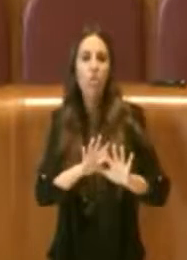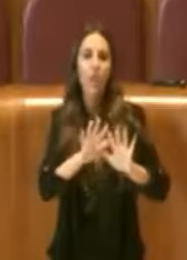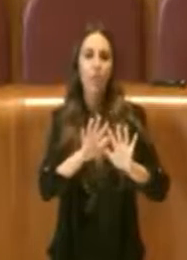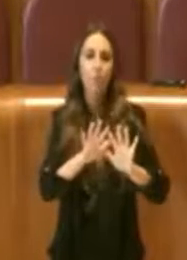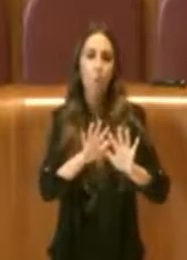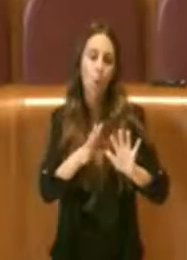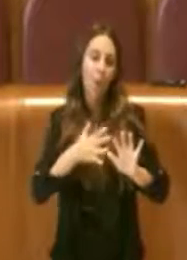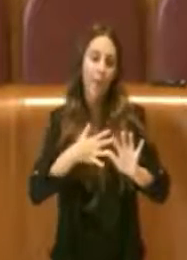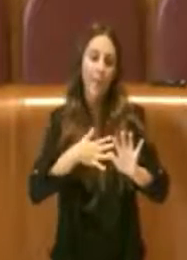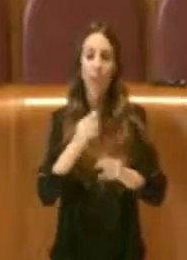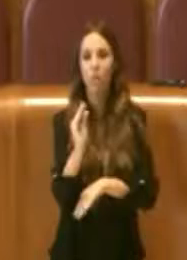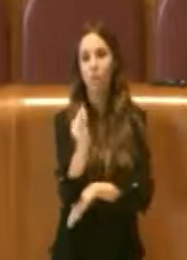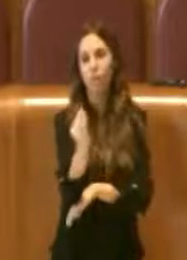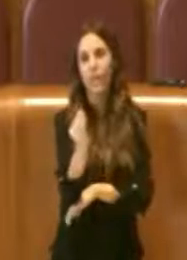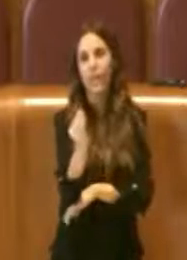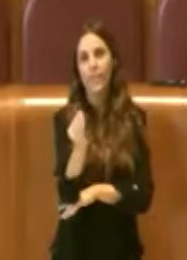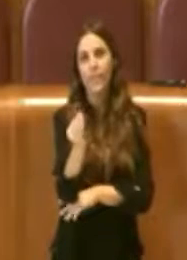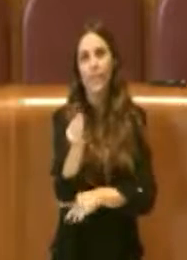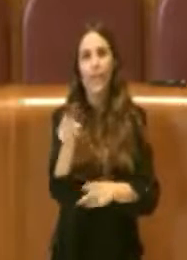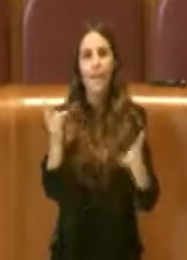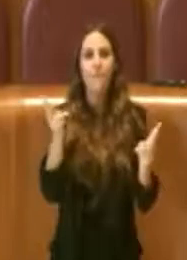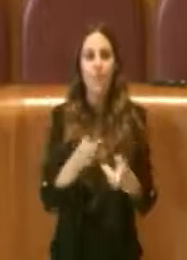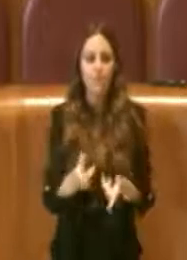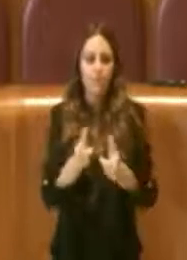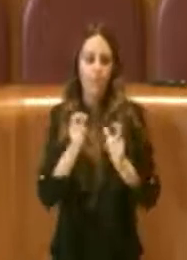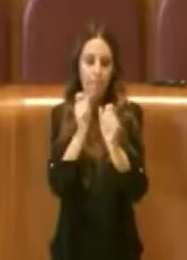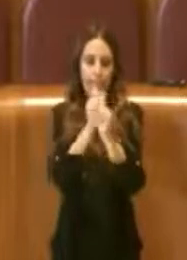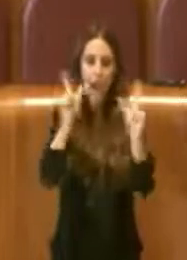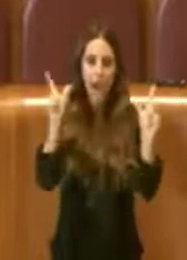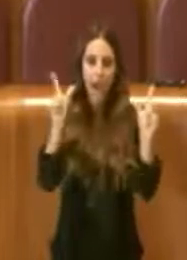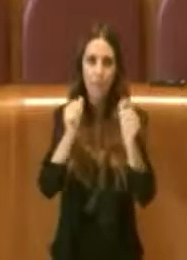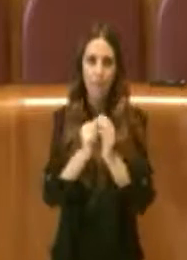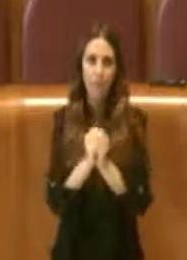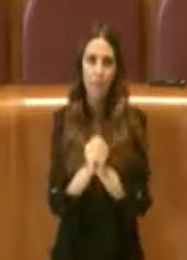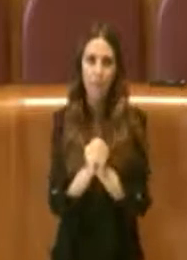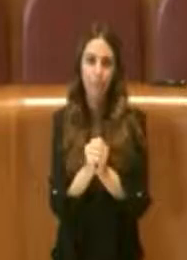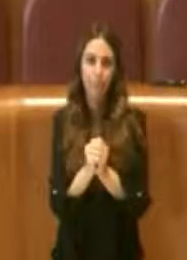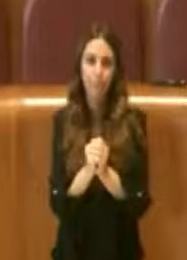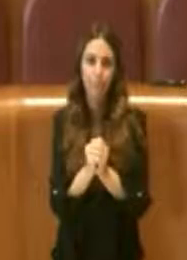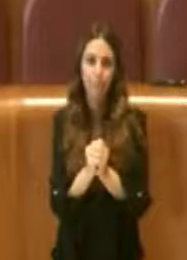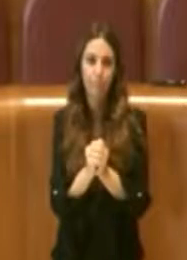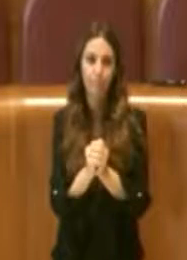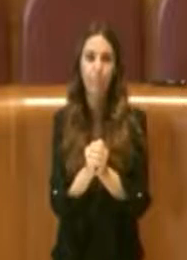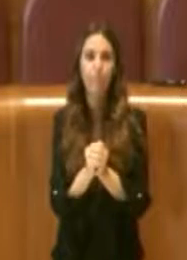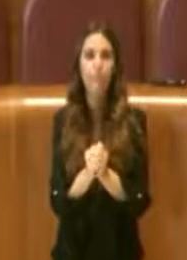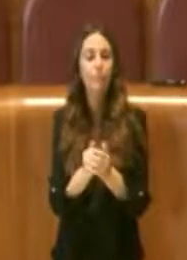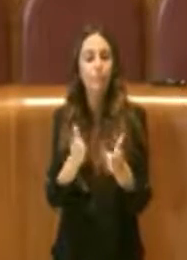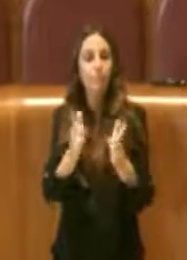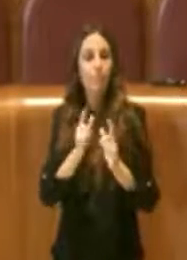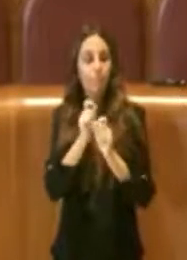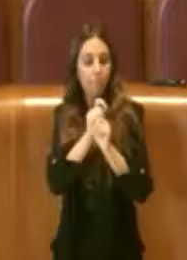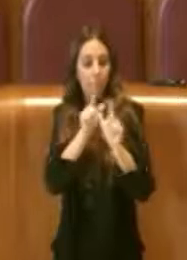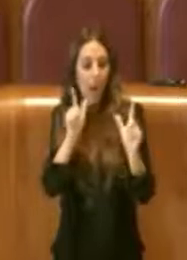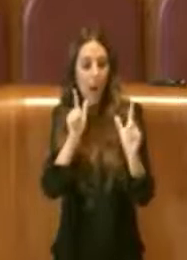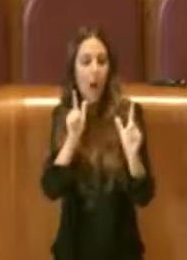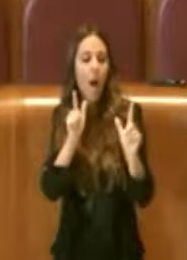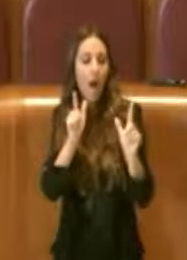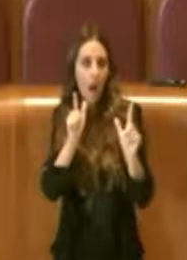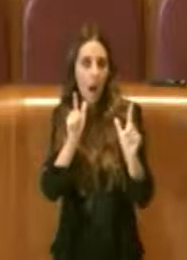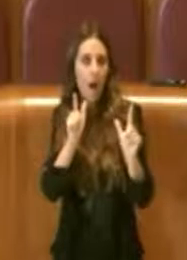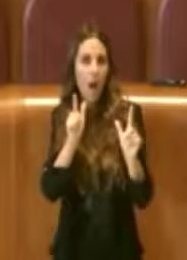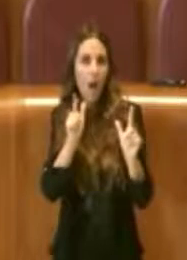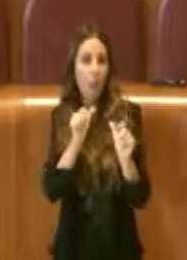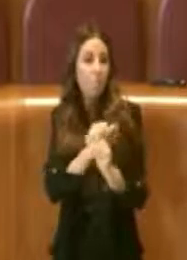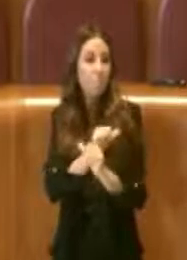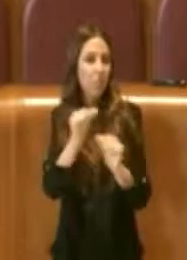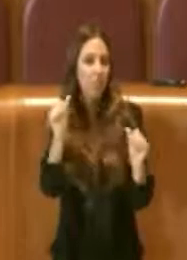colpisce. E colpisce soprattutto quando questo accade per